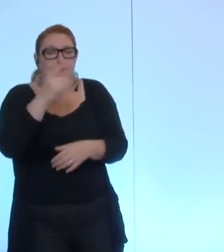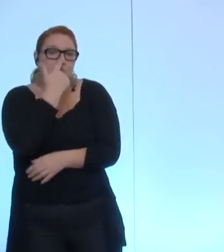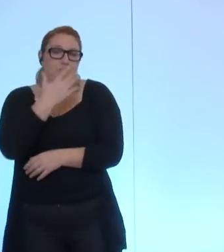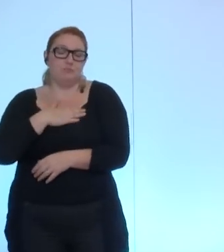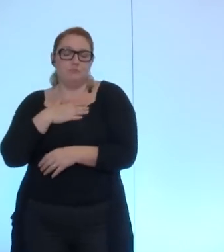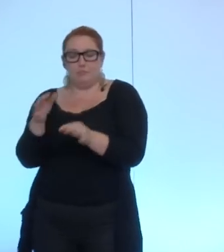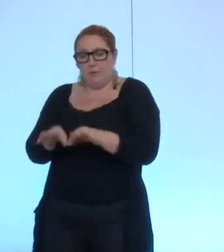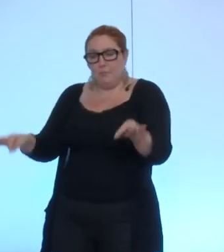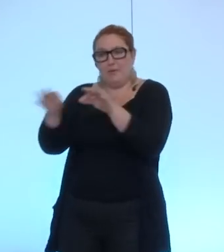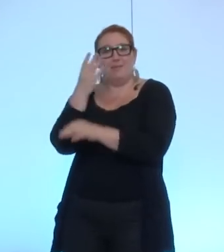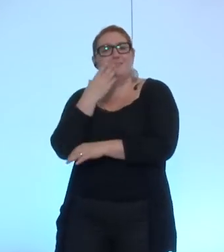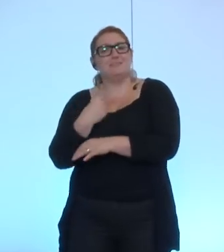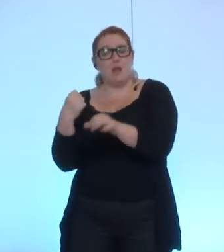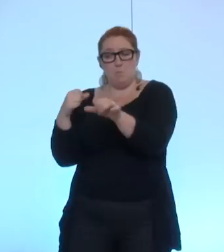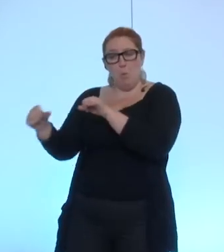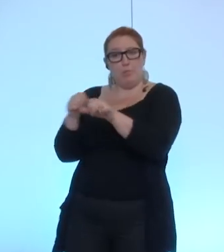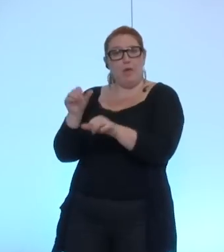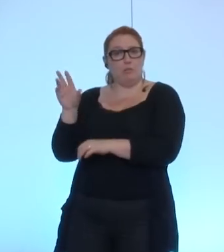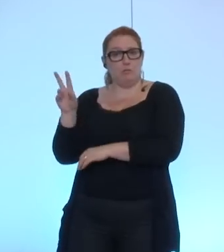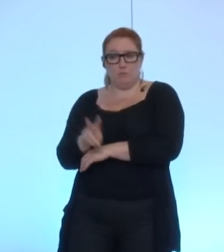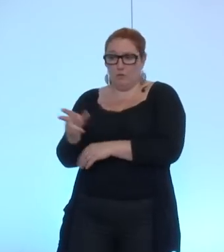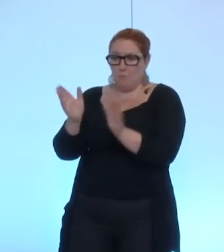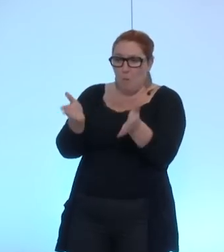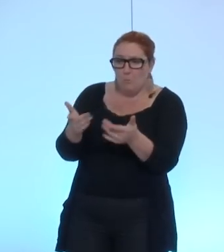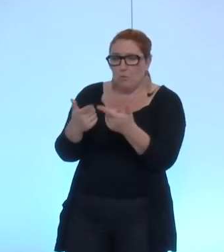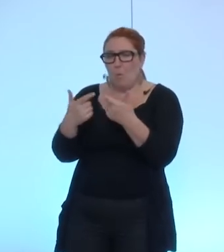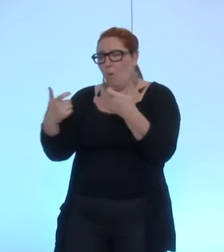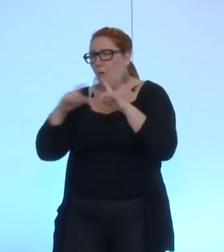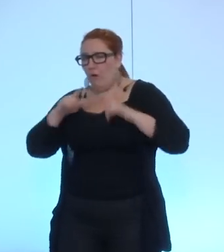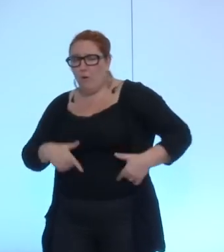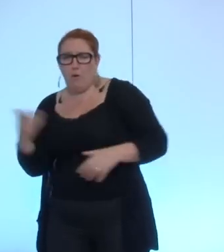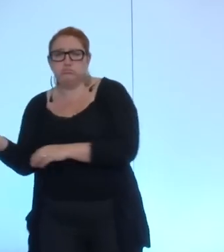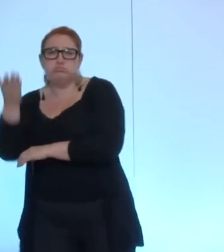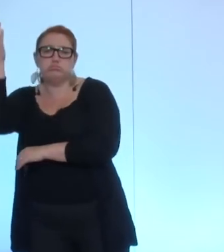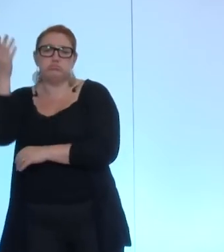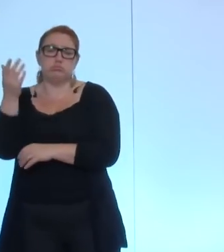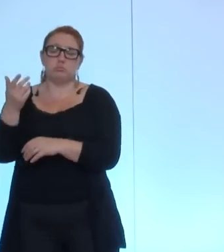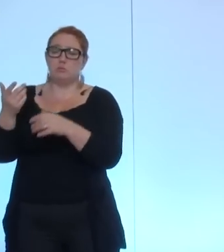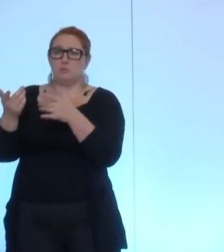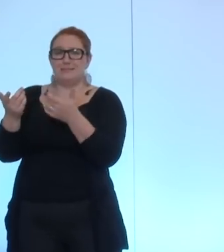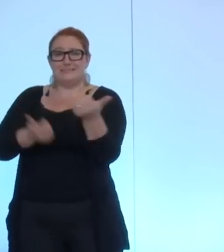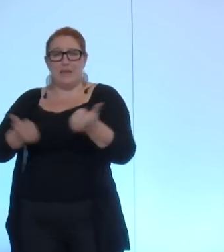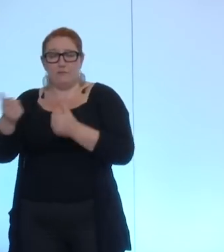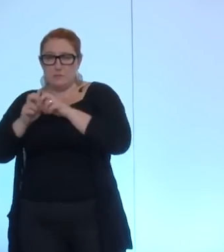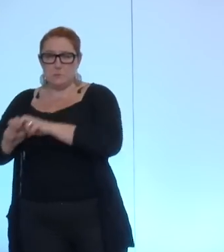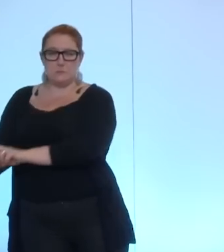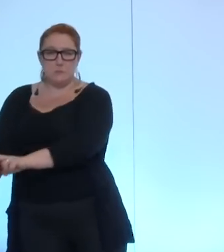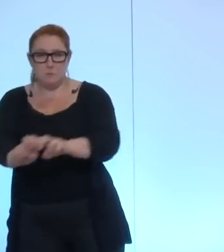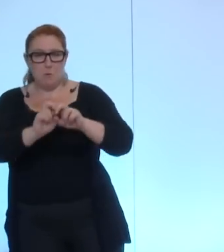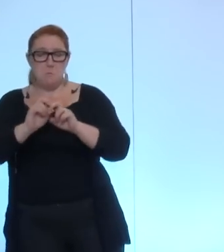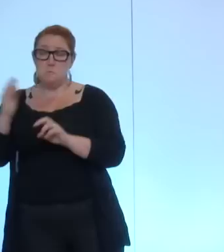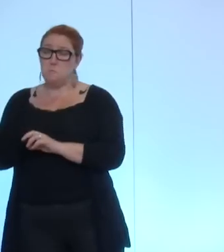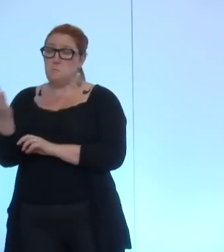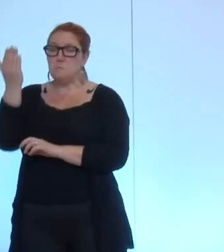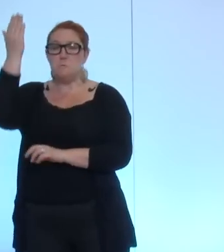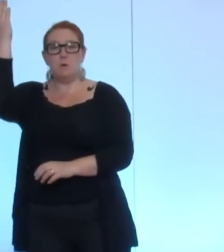'Israël un pays qui a autant d'équipements un pays qui a des services de renseignement aussi pointus aurait pu